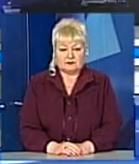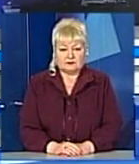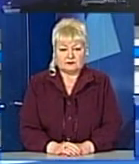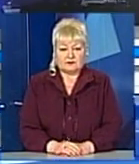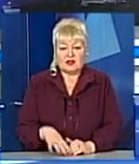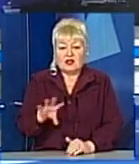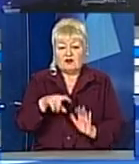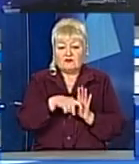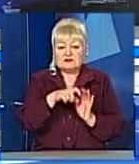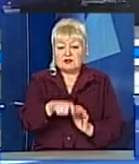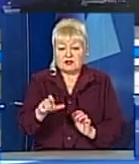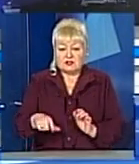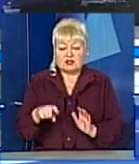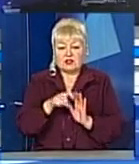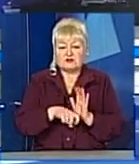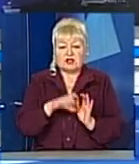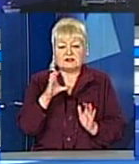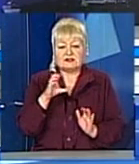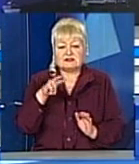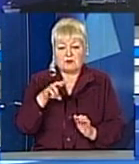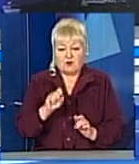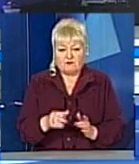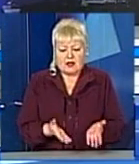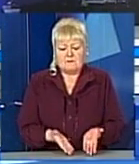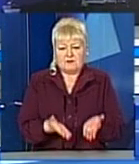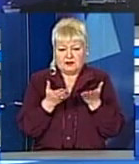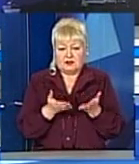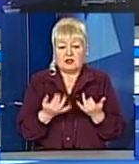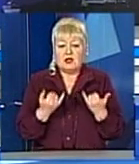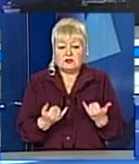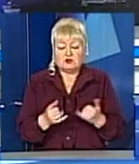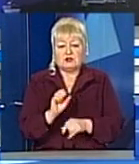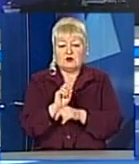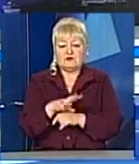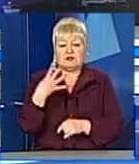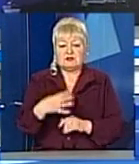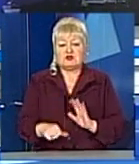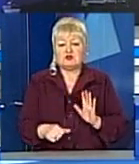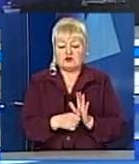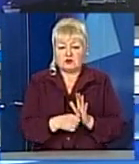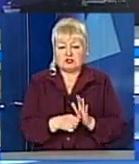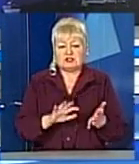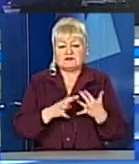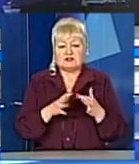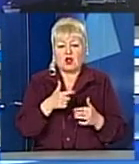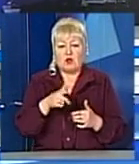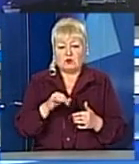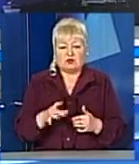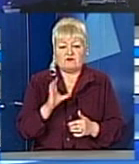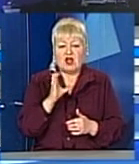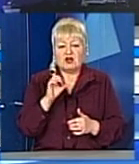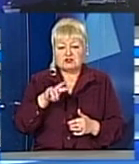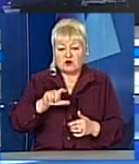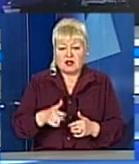Всі гірників шахти Степова підняли на поверхню. Нагадаю, сьогодні о 12.46 в селі Глухів Сокальського району